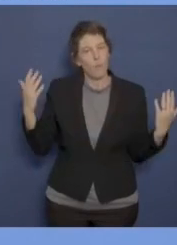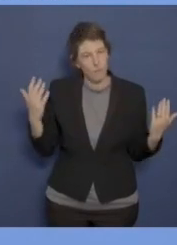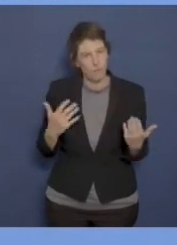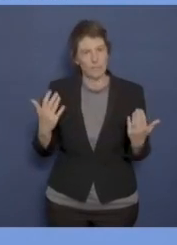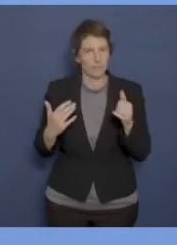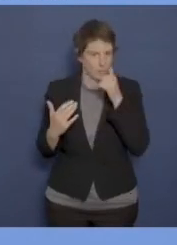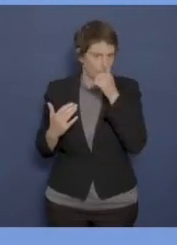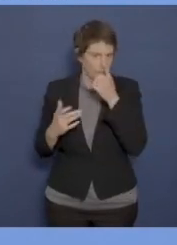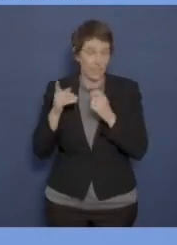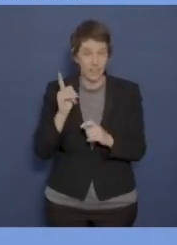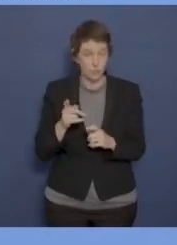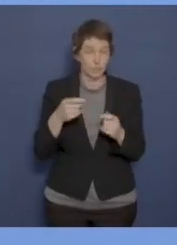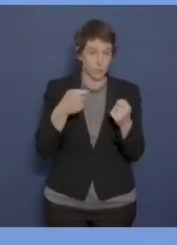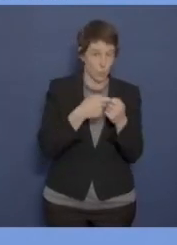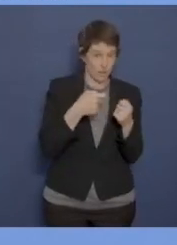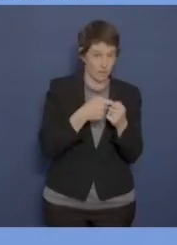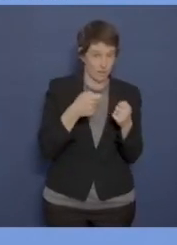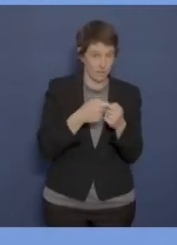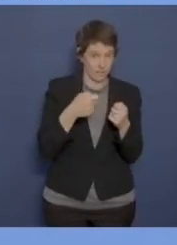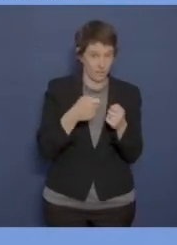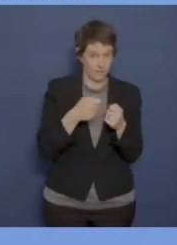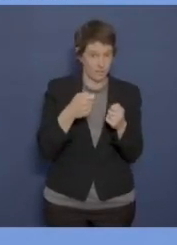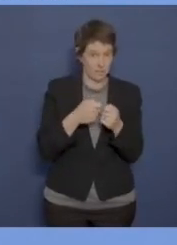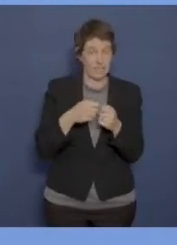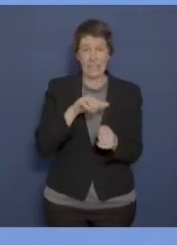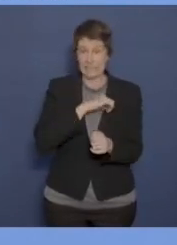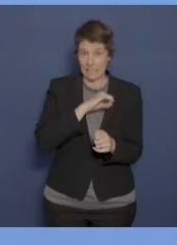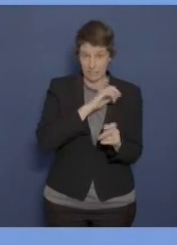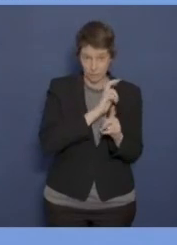Kontakt zwischen Interessensvertretern,